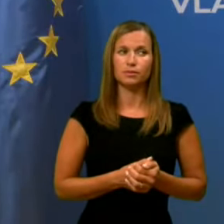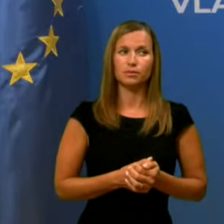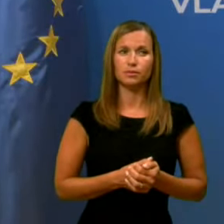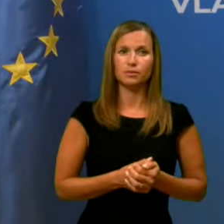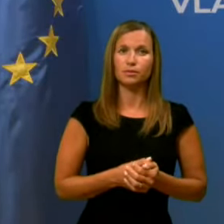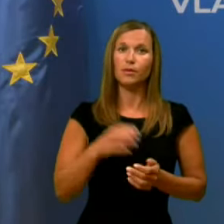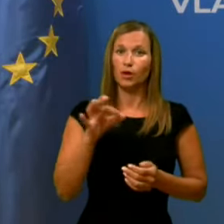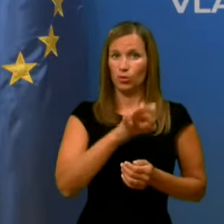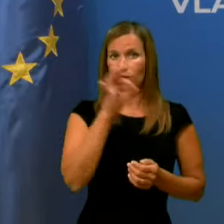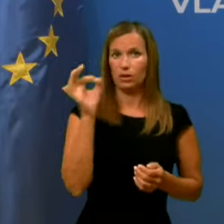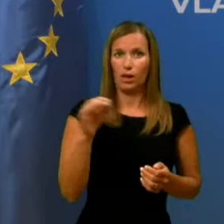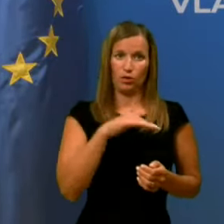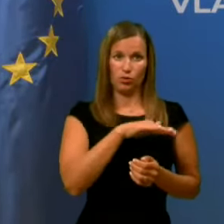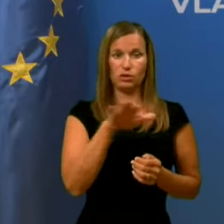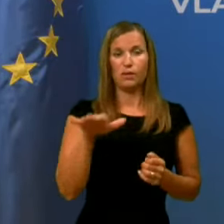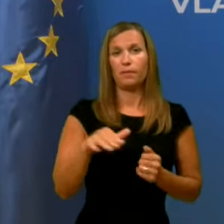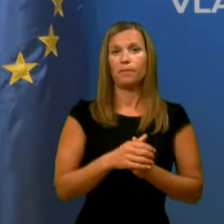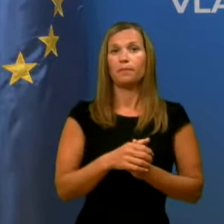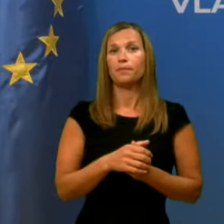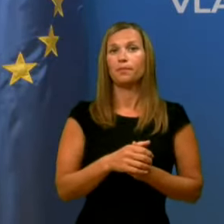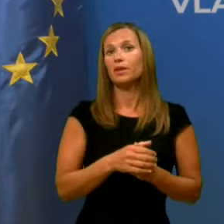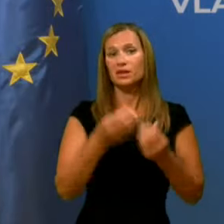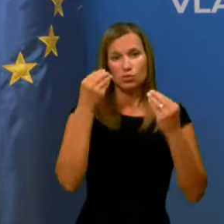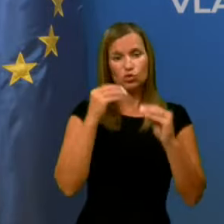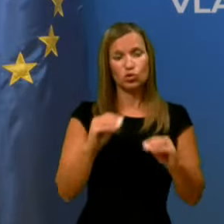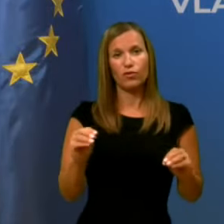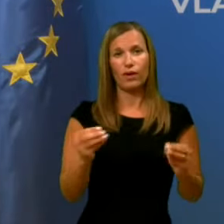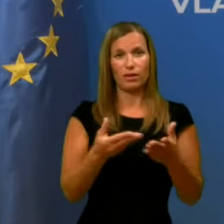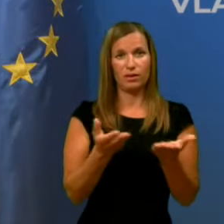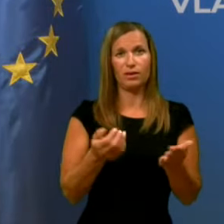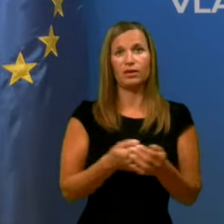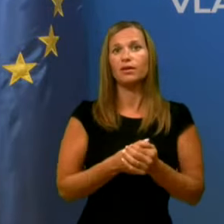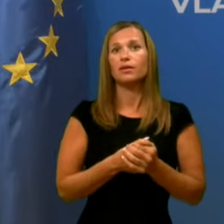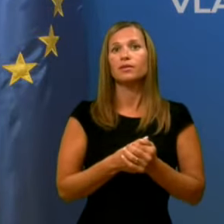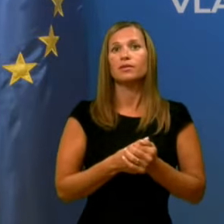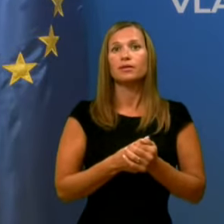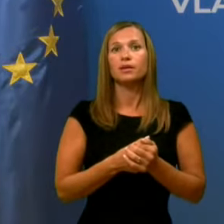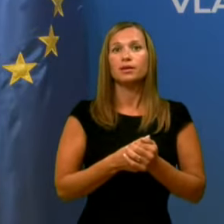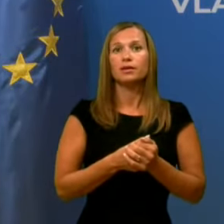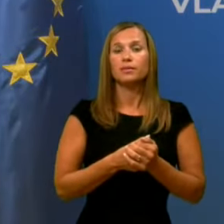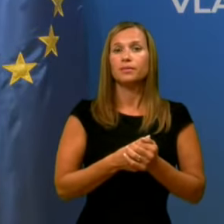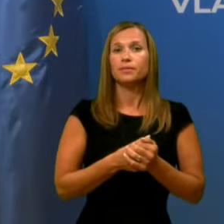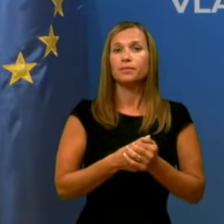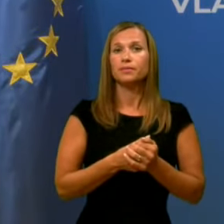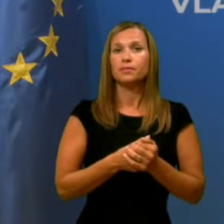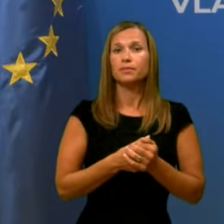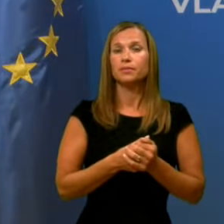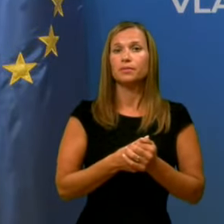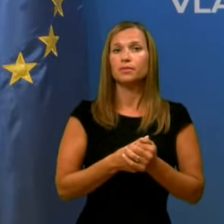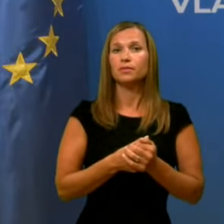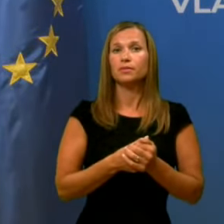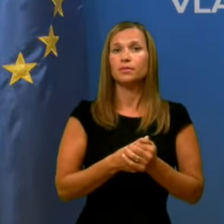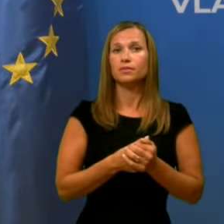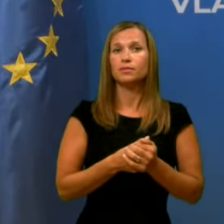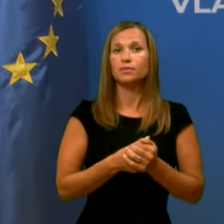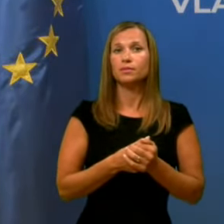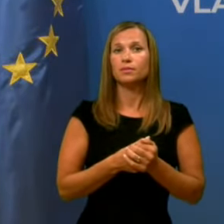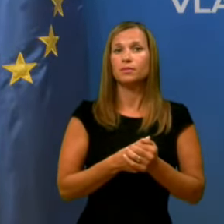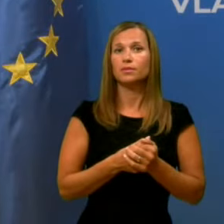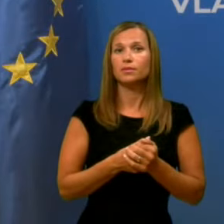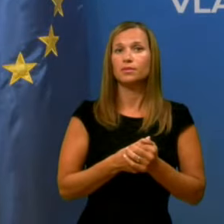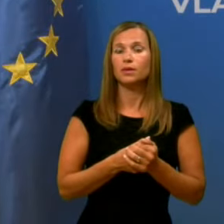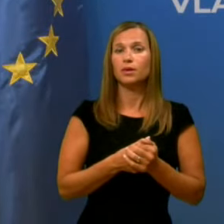Dobar dan vsem, spoštovani, spoštovani. Kot sta moja predhodnika že povedala,